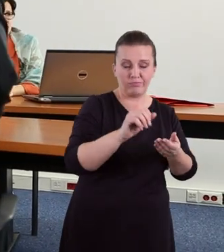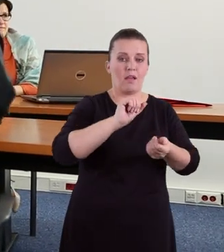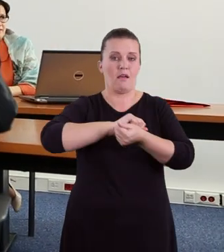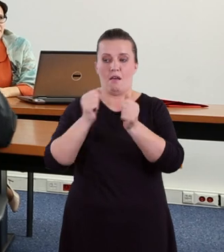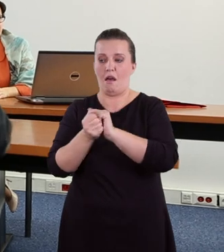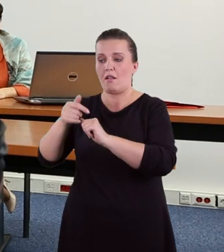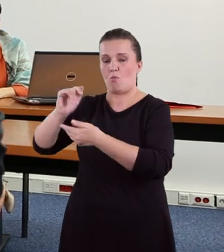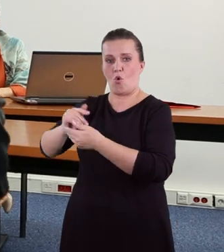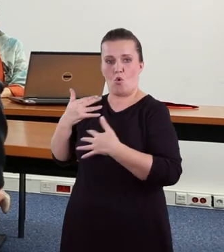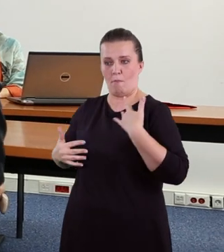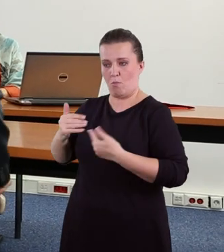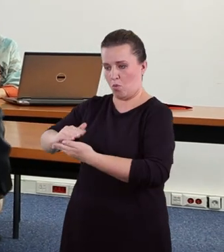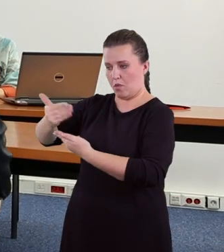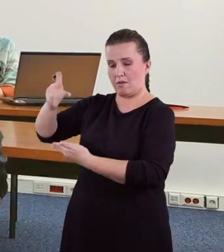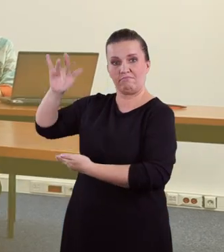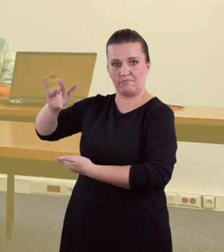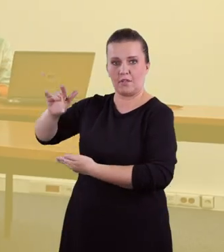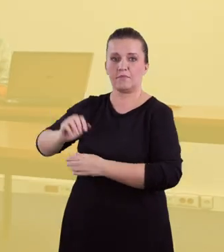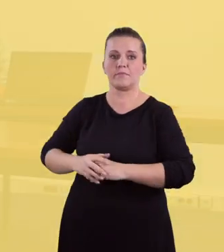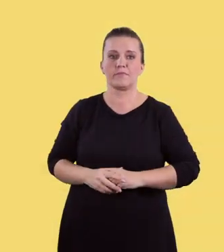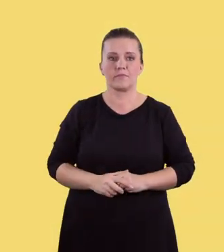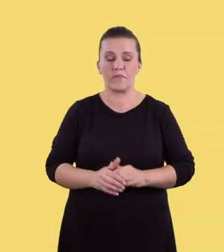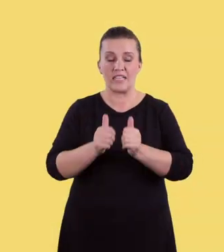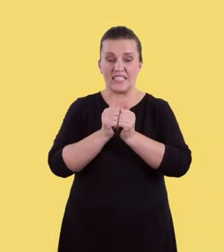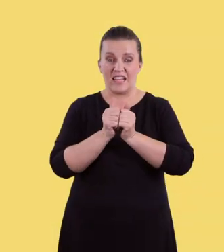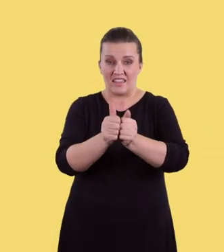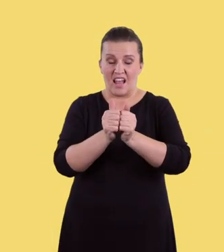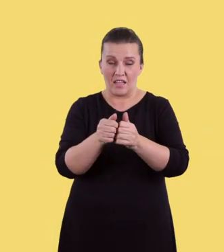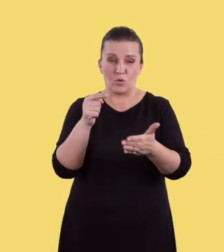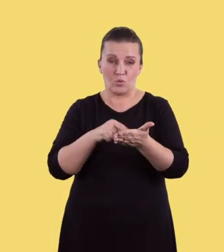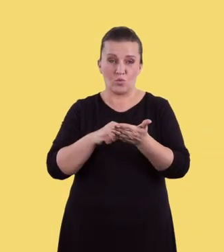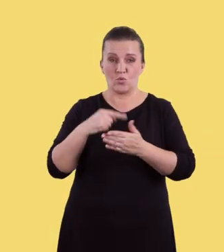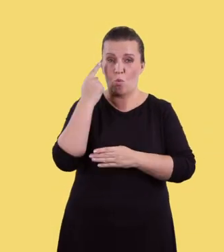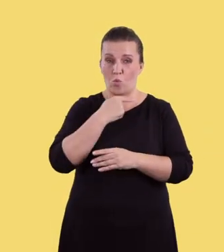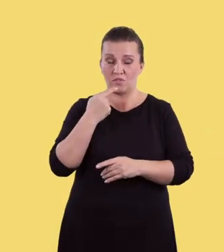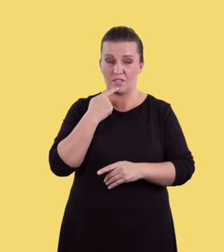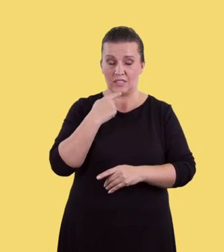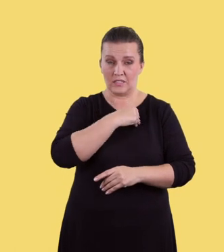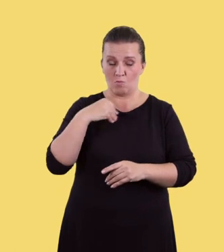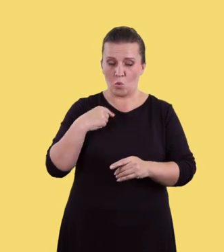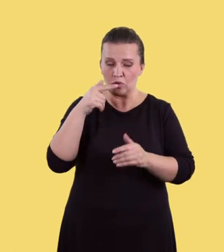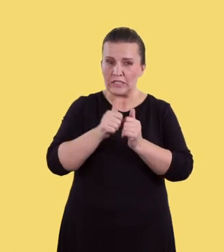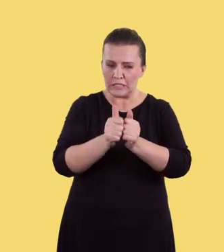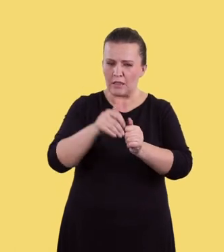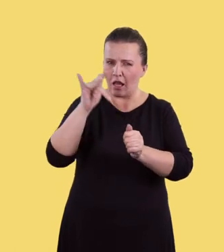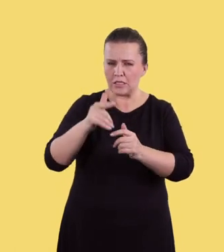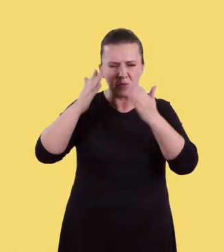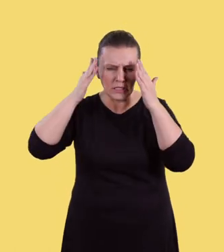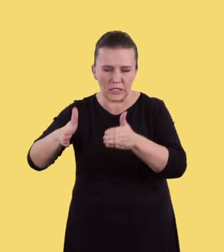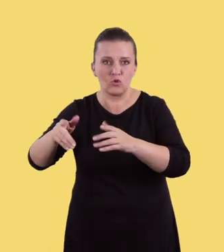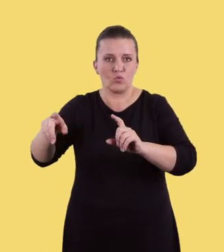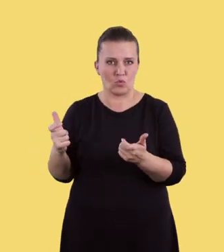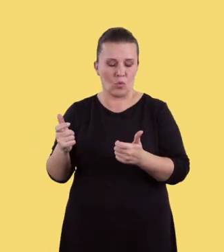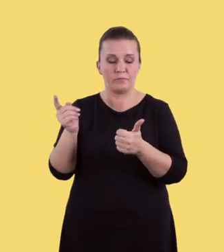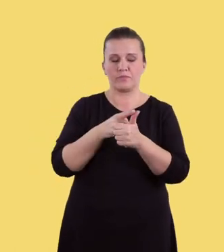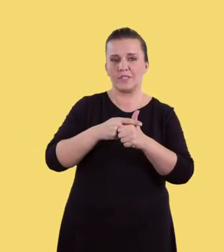wydruków, albo z wykorzystaniem komputera. Zadania w części ustnej z języka polskiego kładą przede wszystkim